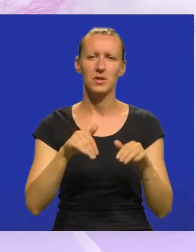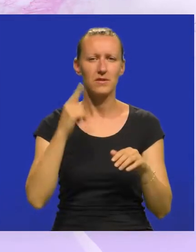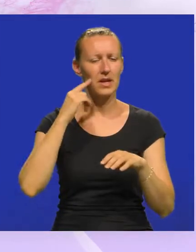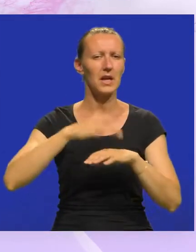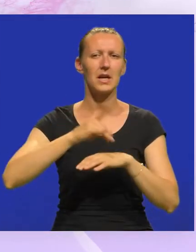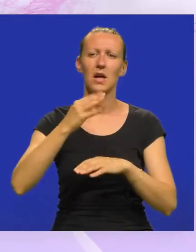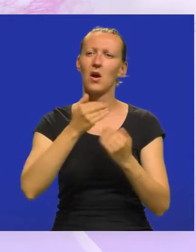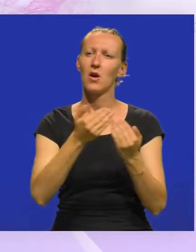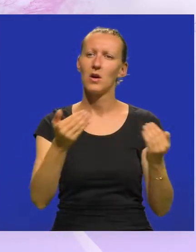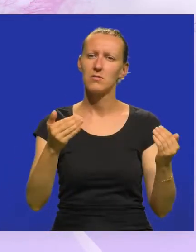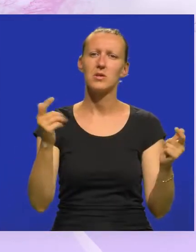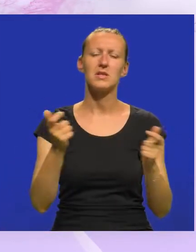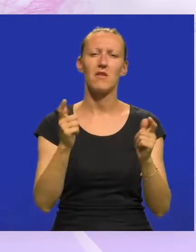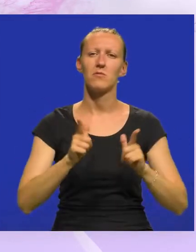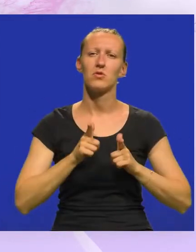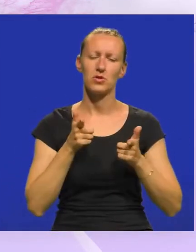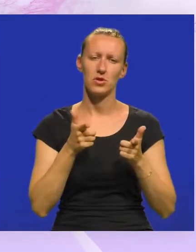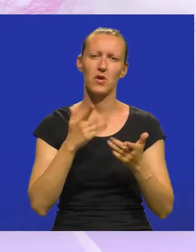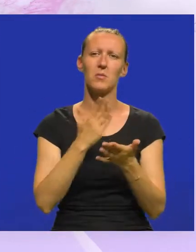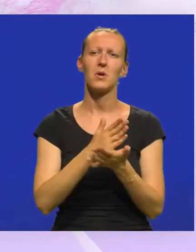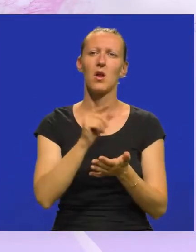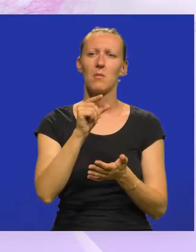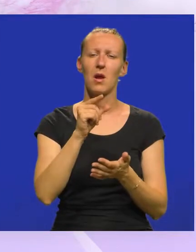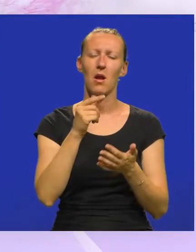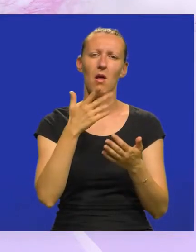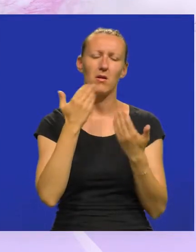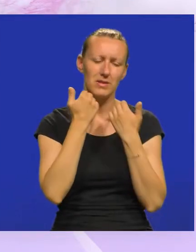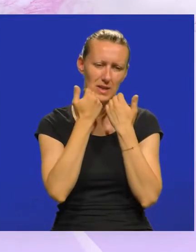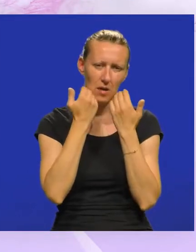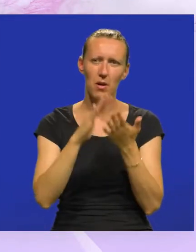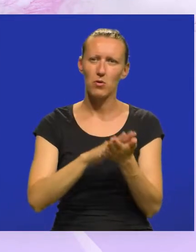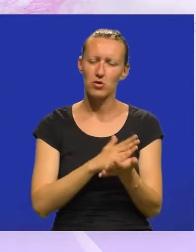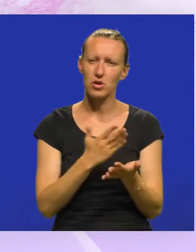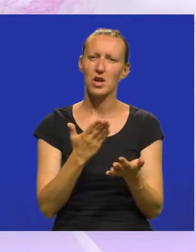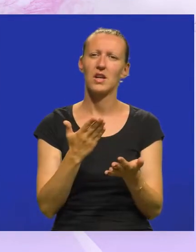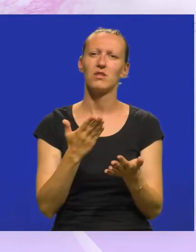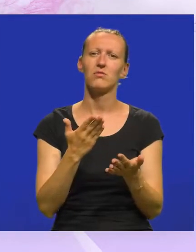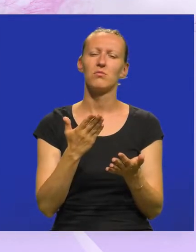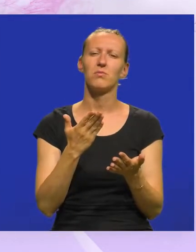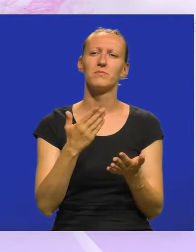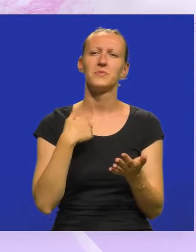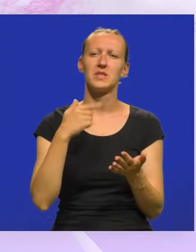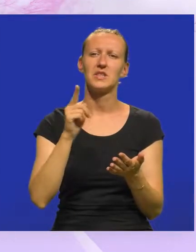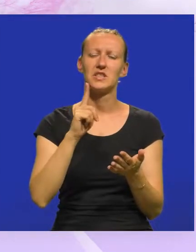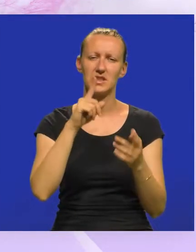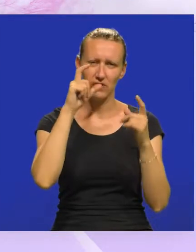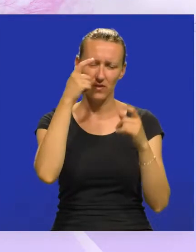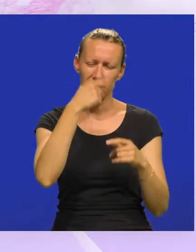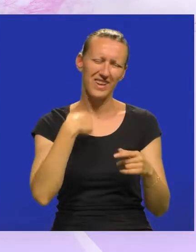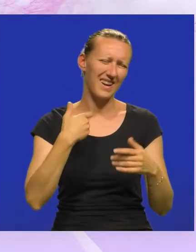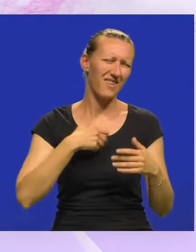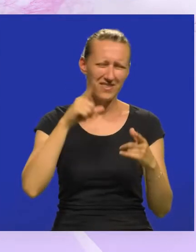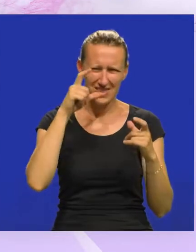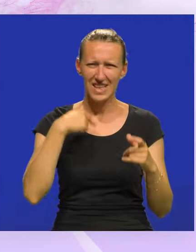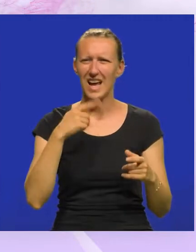ideju o izložbi Slavimo život. Bilo je onako malo sramežljivo na početku. Ja nisam fotogeničan,